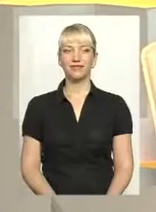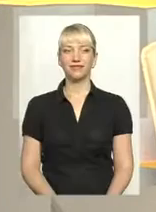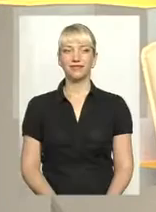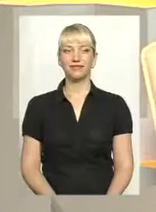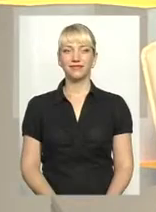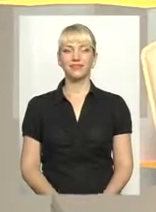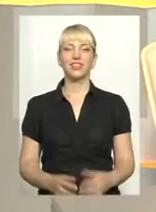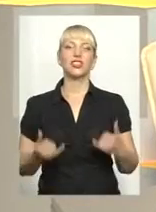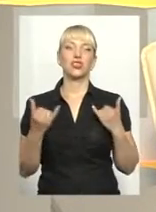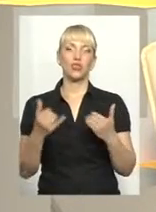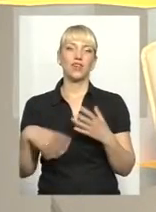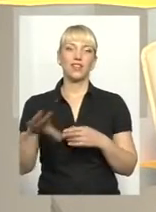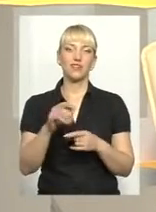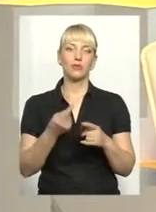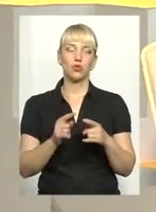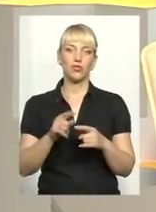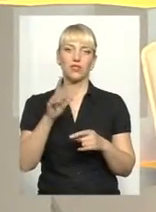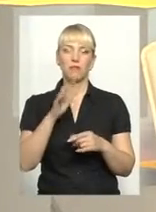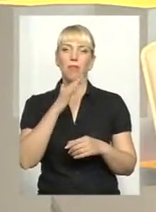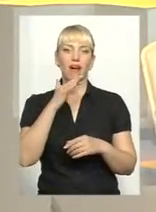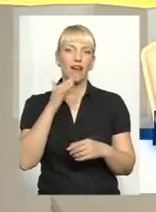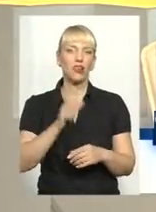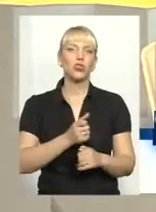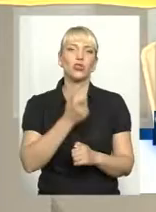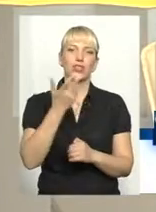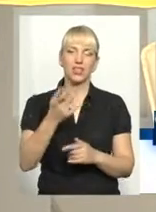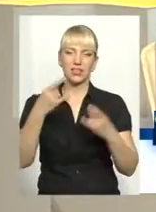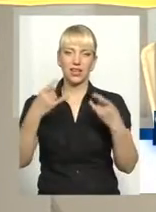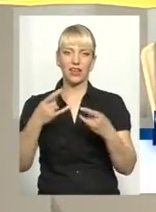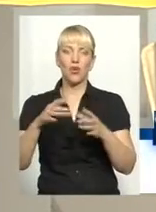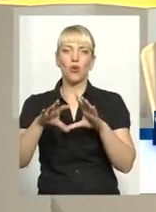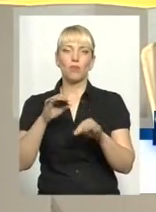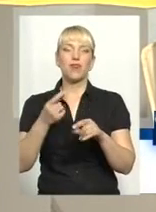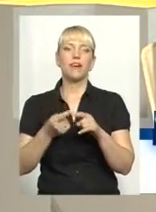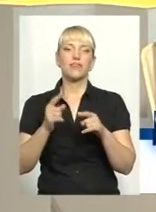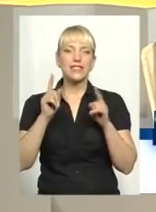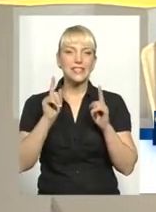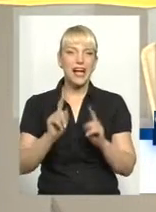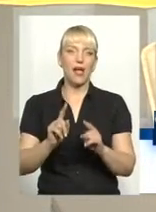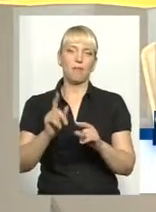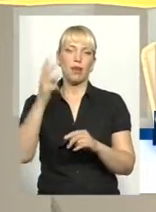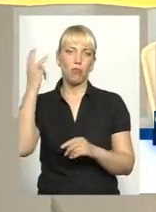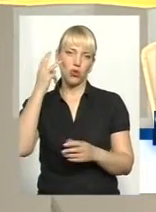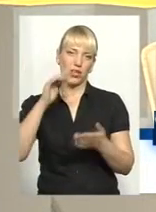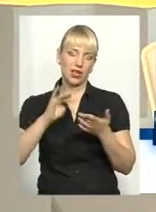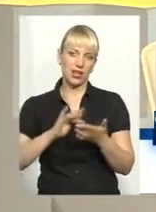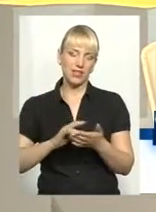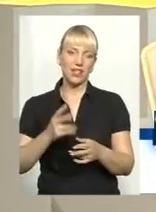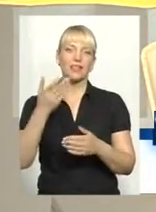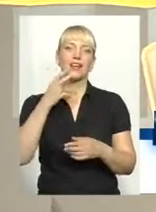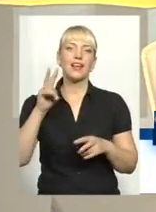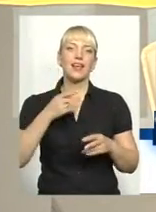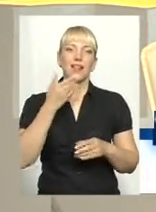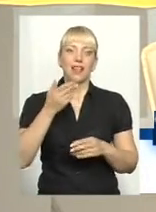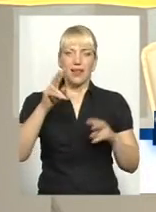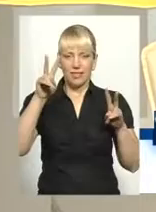Мої шановні усім, хто серед чималої кількості телеканалів у цій порі обрав саме Поділля Центр. На часі тема я Анна Виндюх,